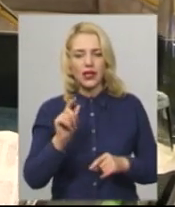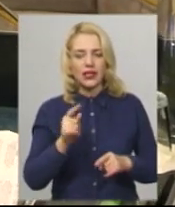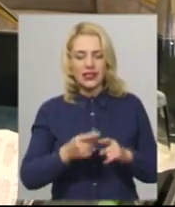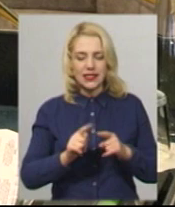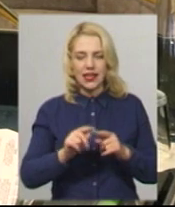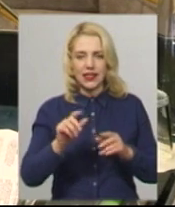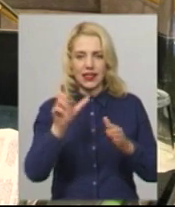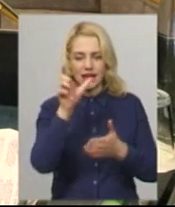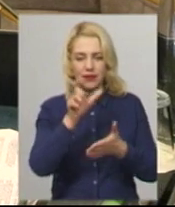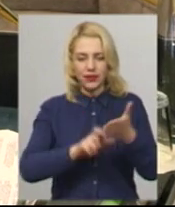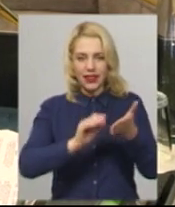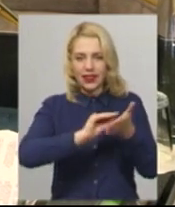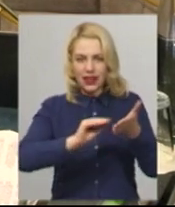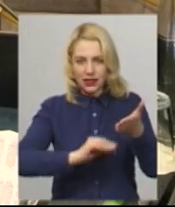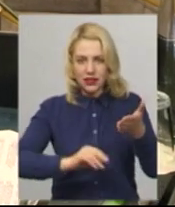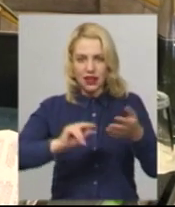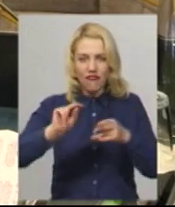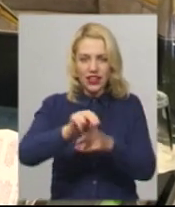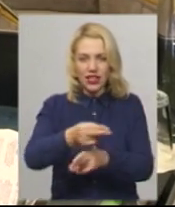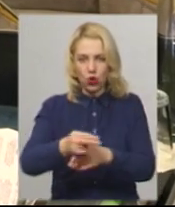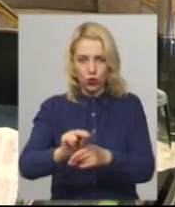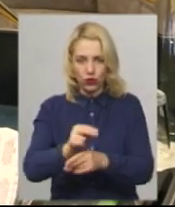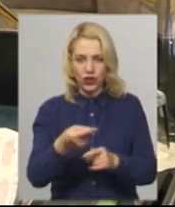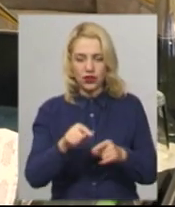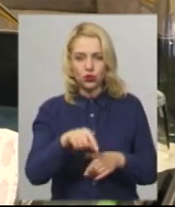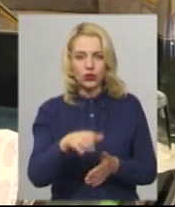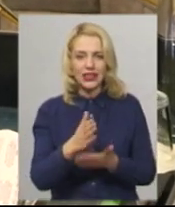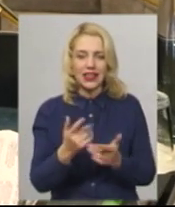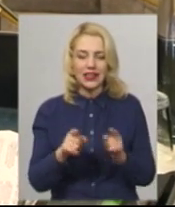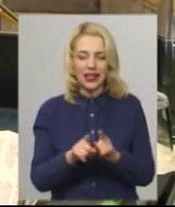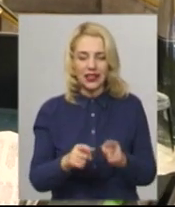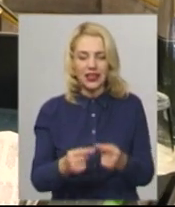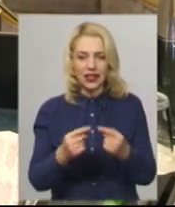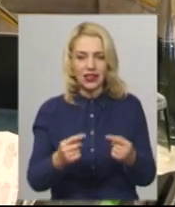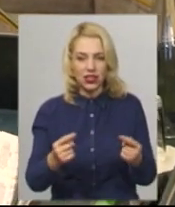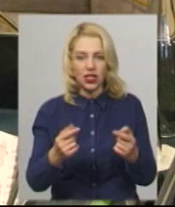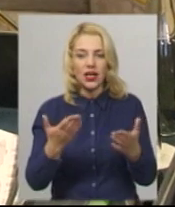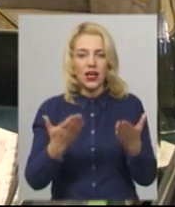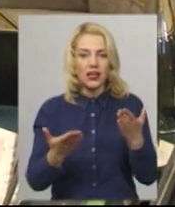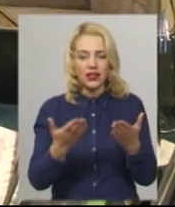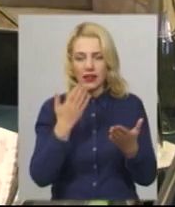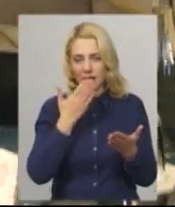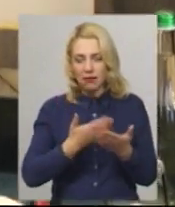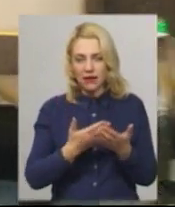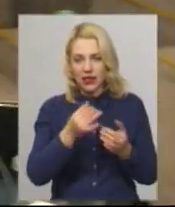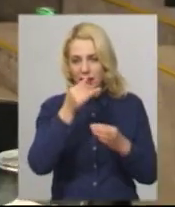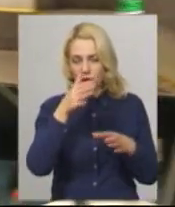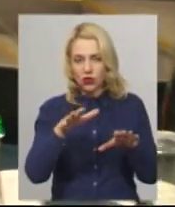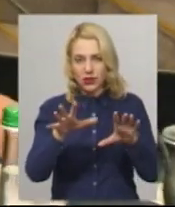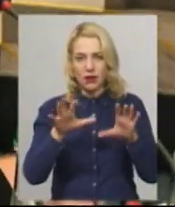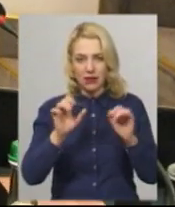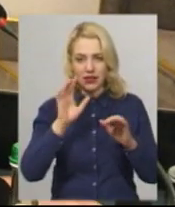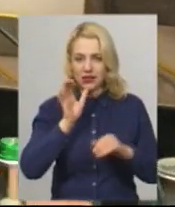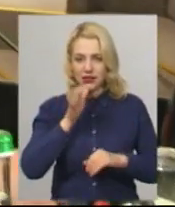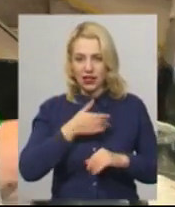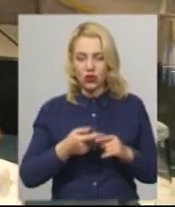відперегувати. Тому що тут є деякі речі, які, напевно, не можуть сприйматися всерйоз, і все